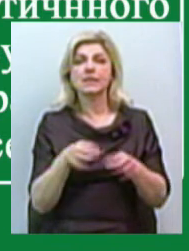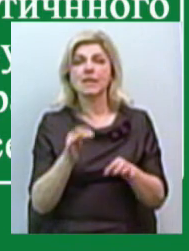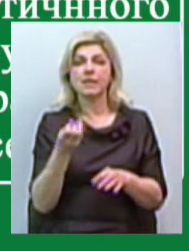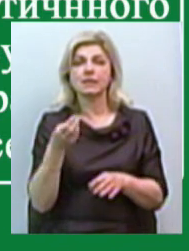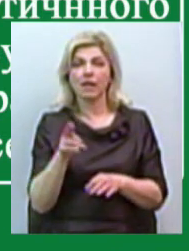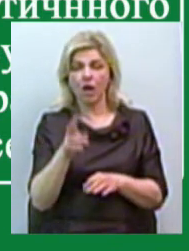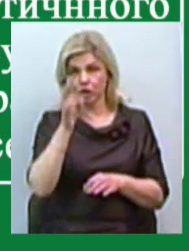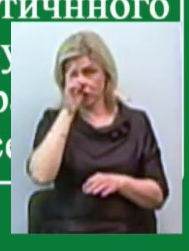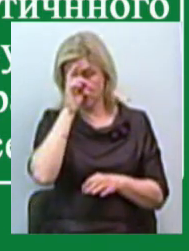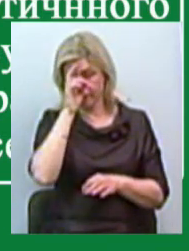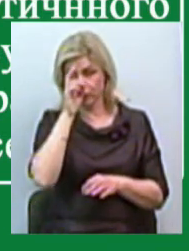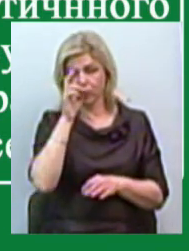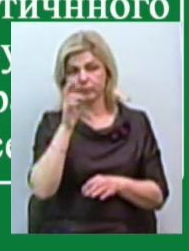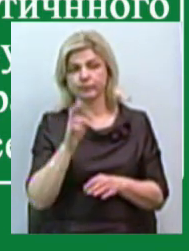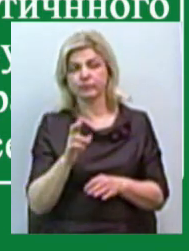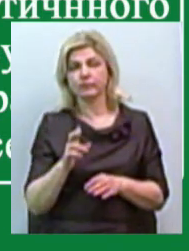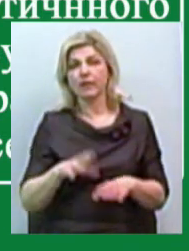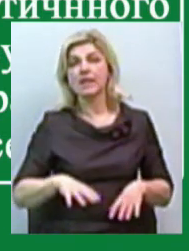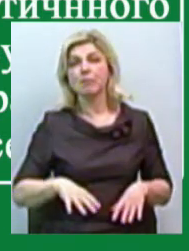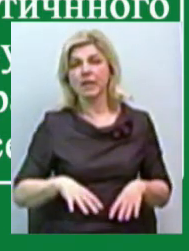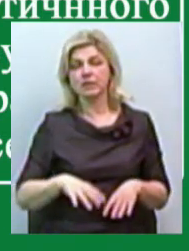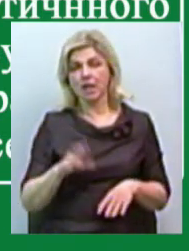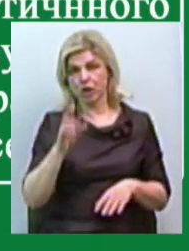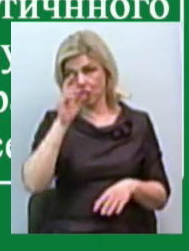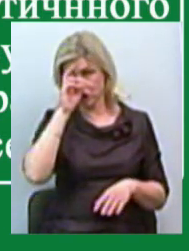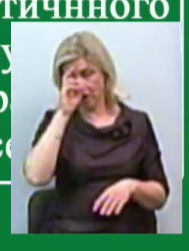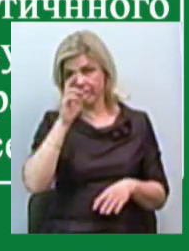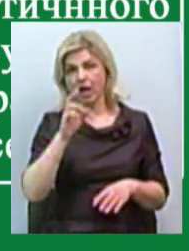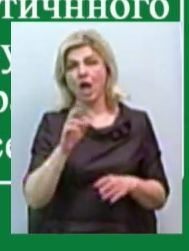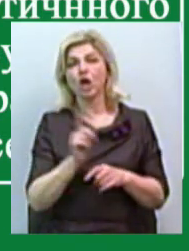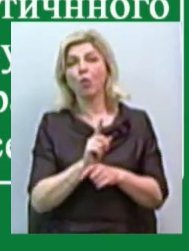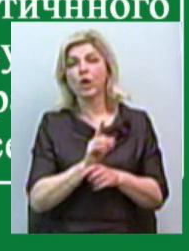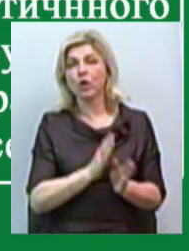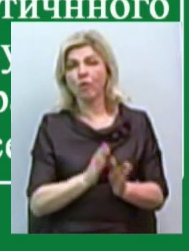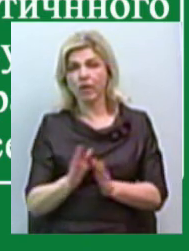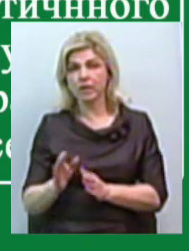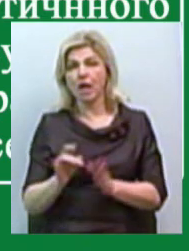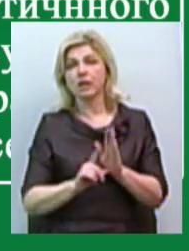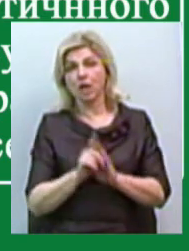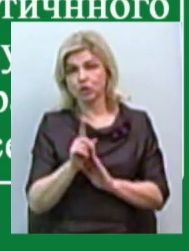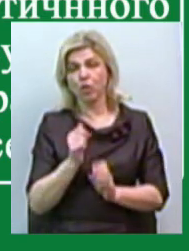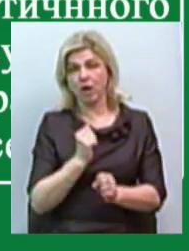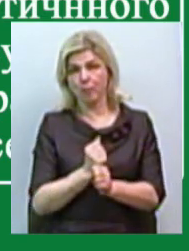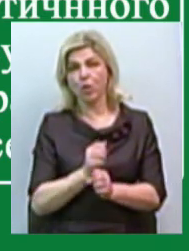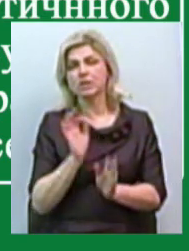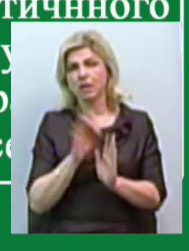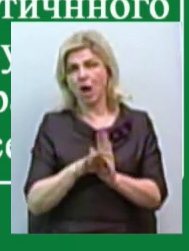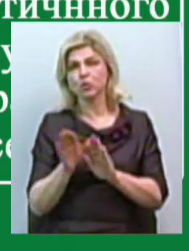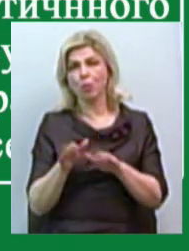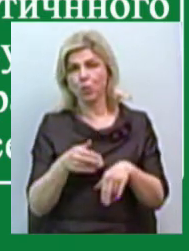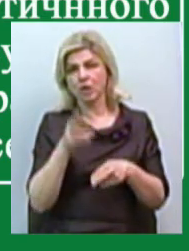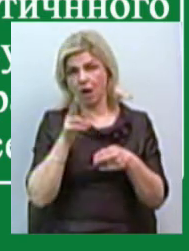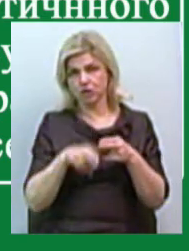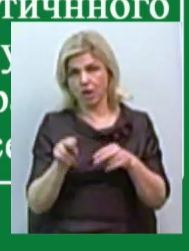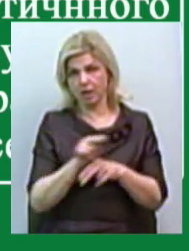инспекция Державного ядерного регулирования, и мы начнем работу сразу после окончания ремонта. Эти аппараты будут